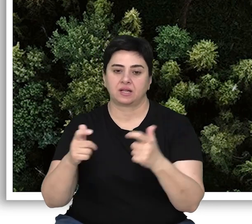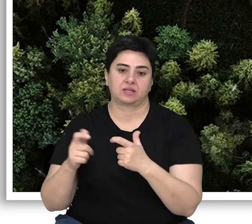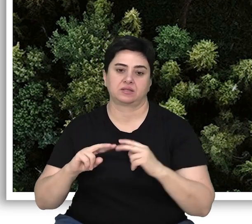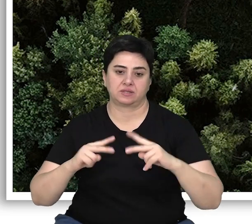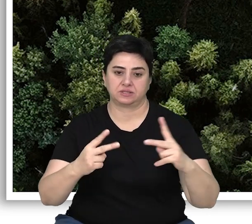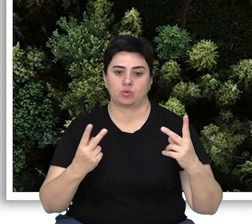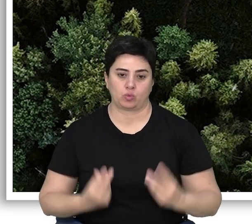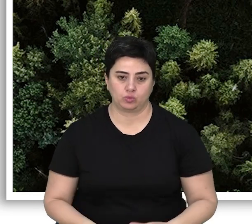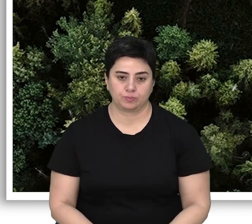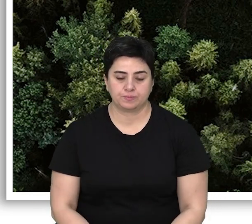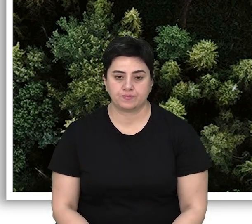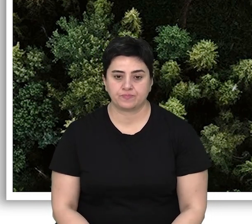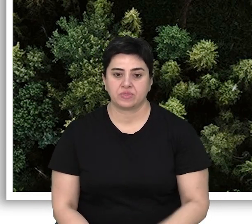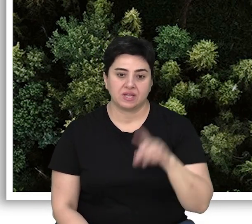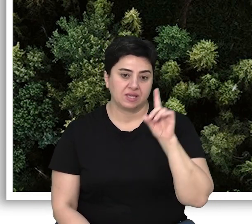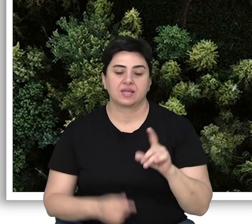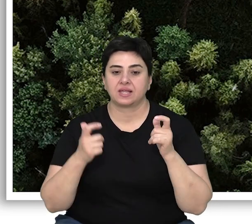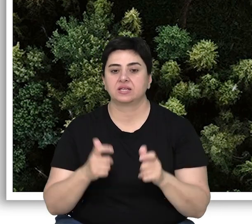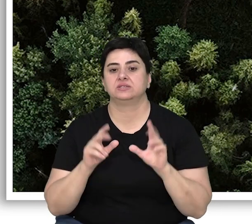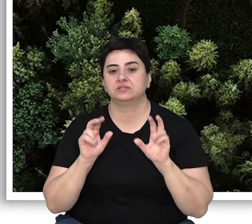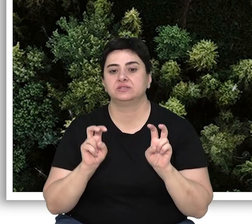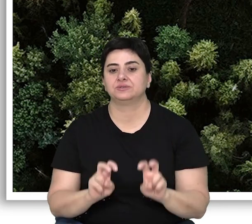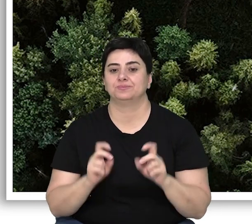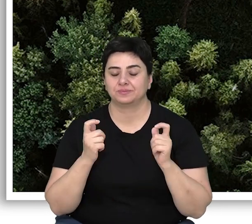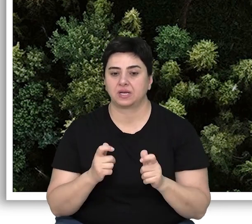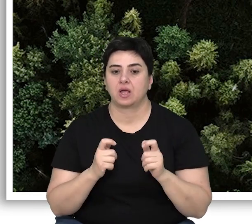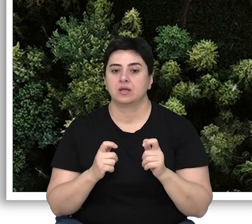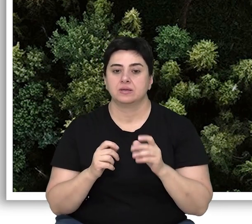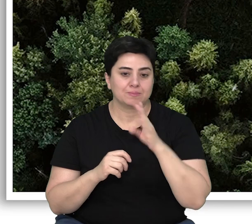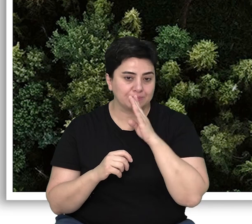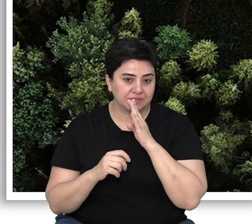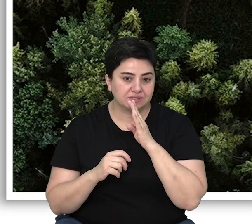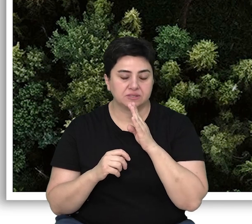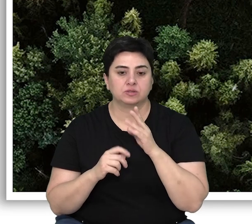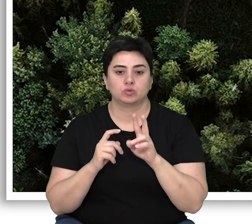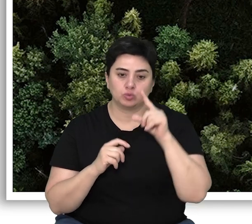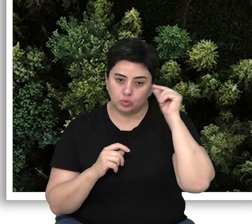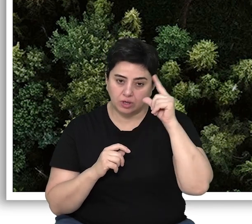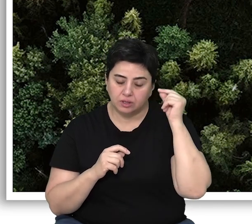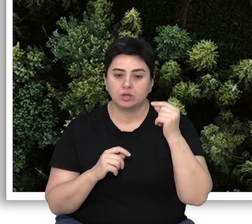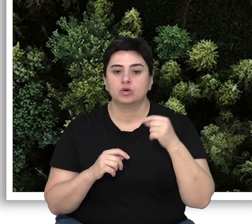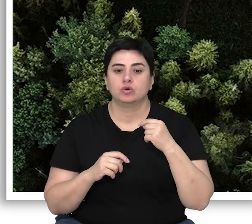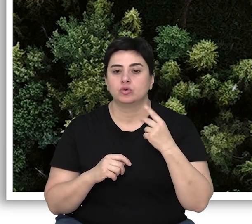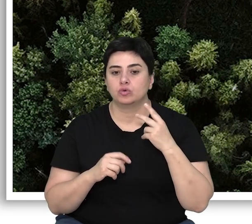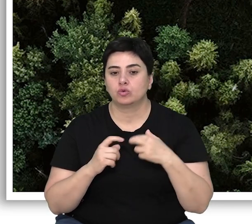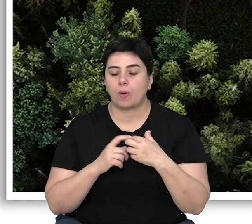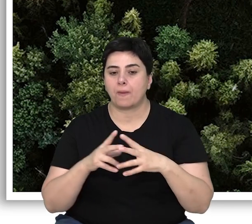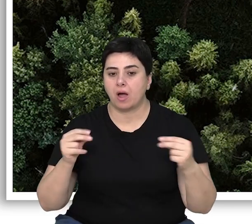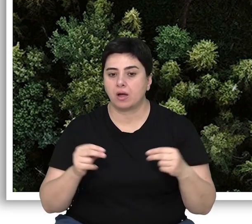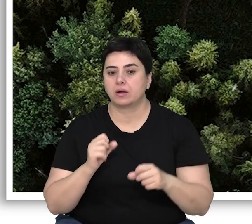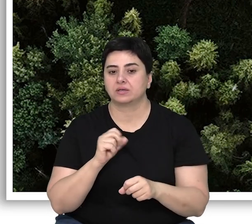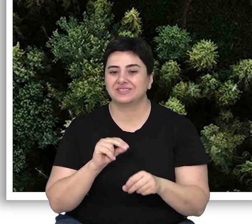geçildi. İlk kalıcı yerleşimlerle birlikte özellikle Mısır, Yunan, Roma gibi ilk çağ